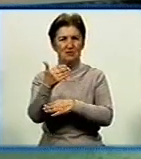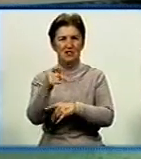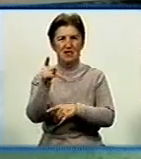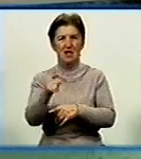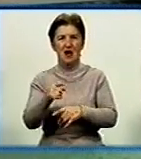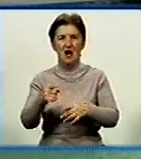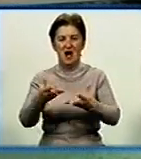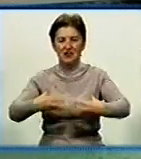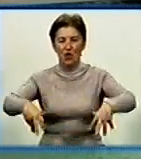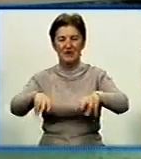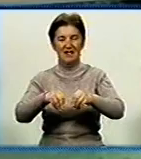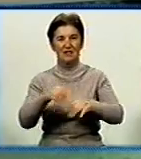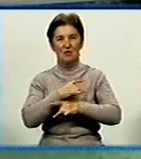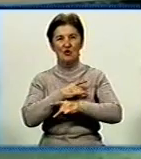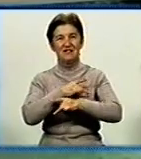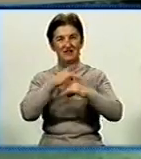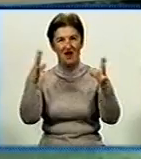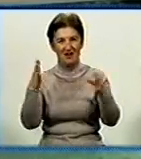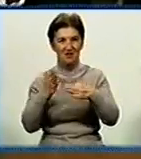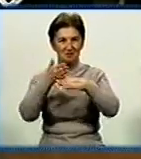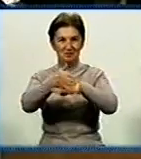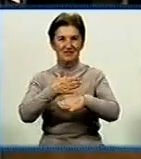святі там побувала наша знімальна група.